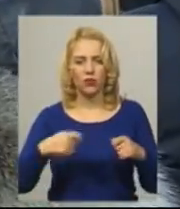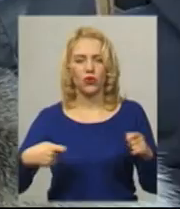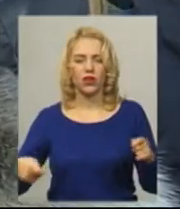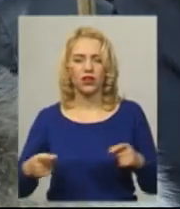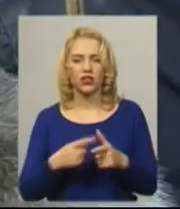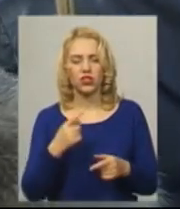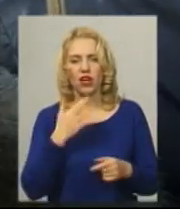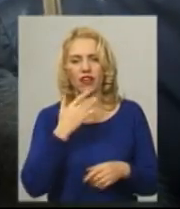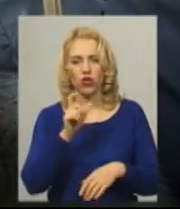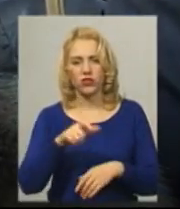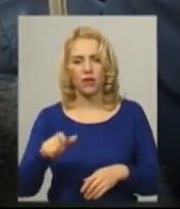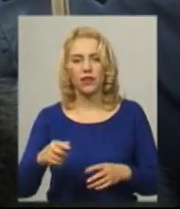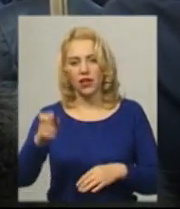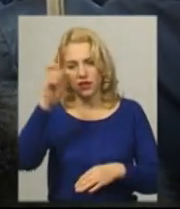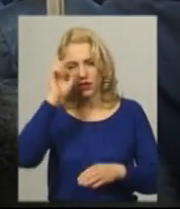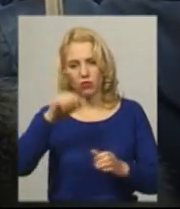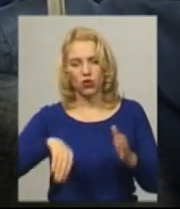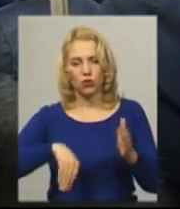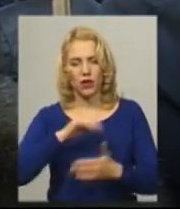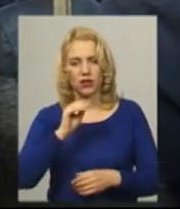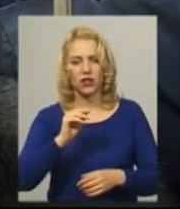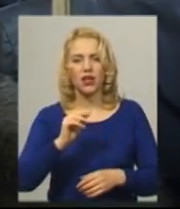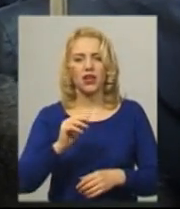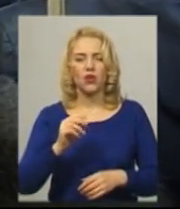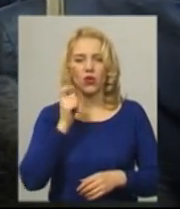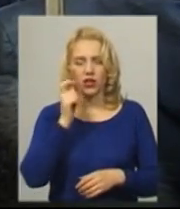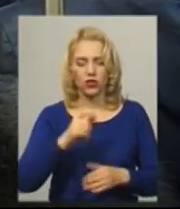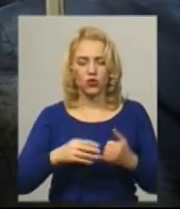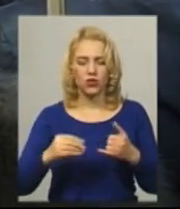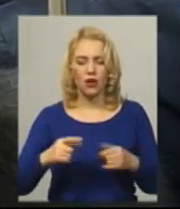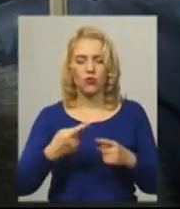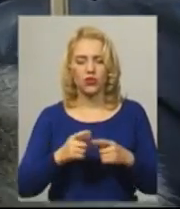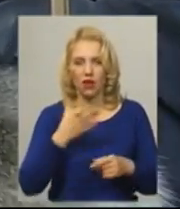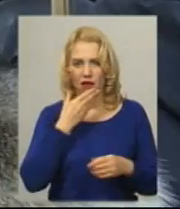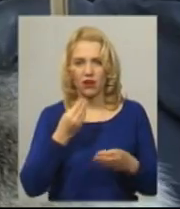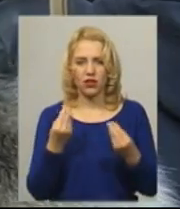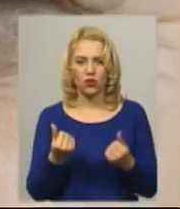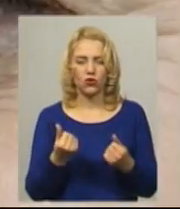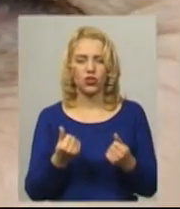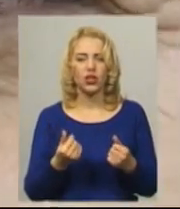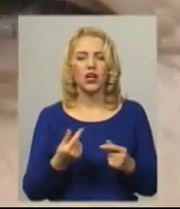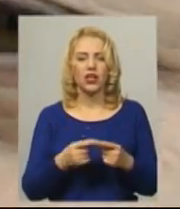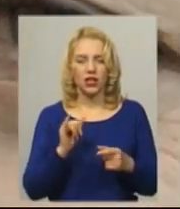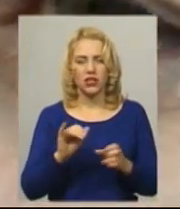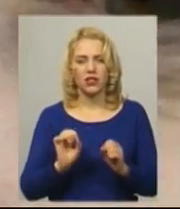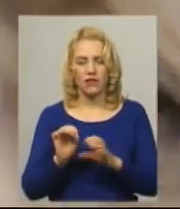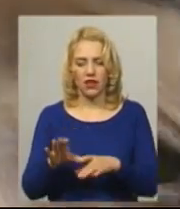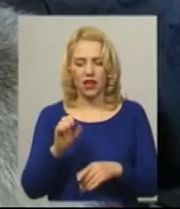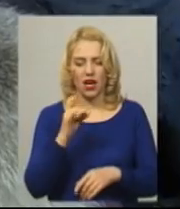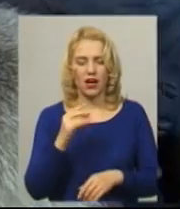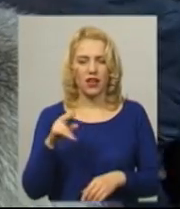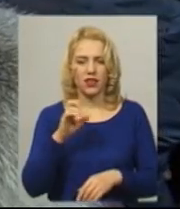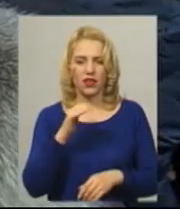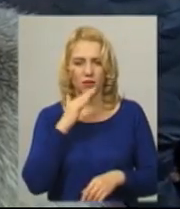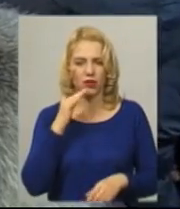може купляти українську землю за достойну плату цих людей, які не хочуть жатої землі, і давати в оренду на багато років.